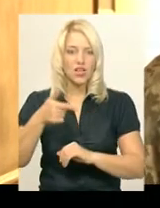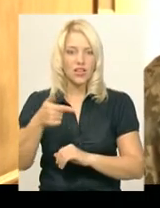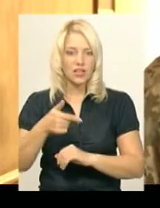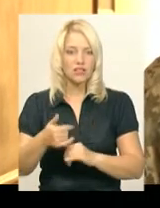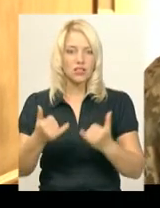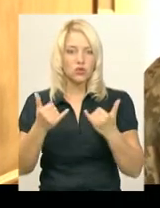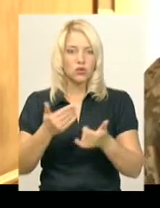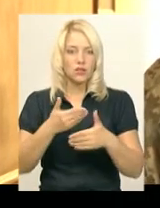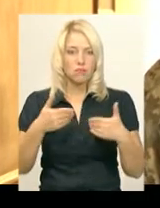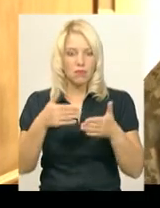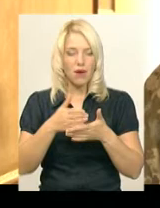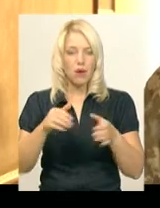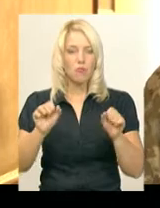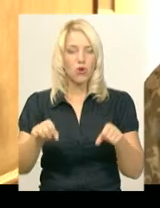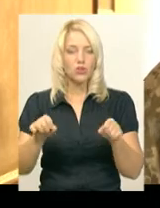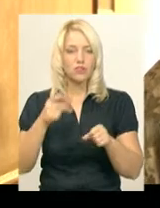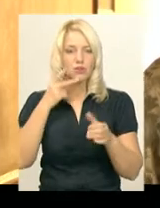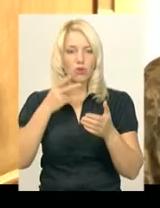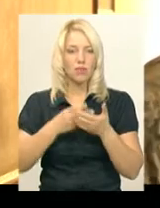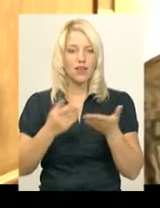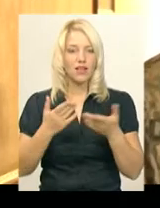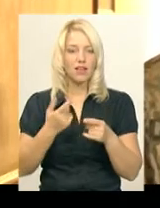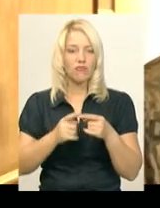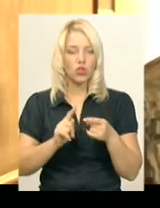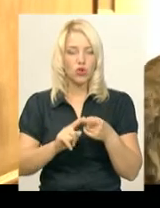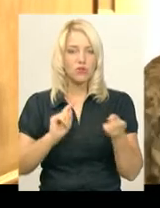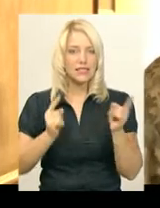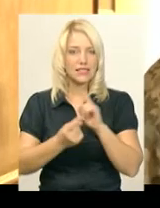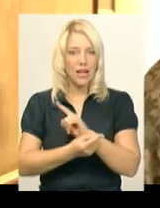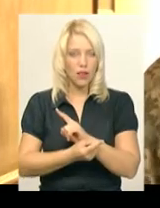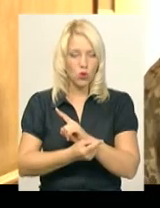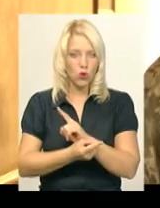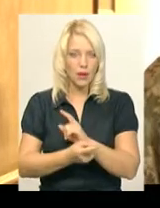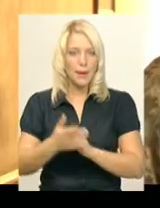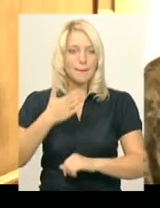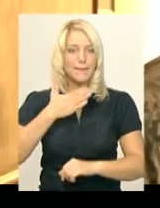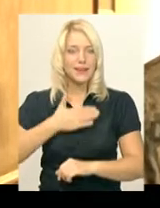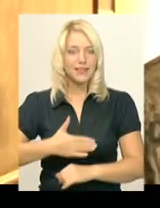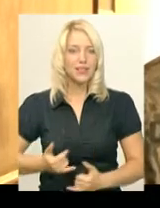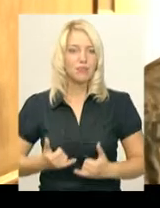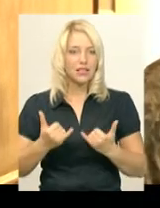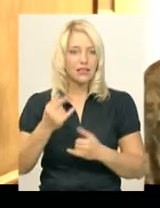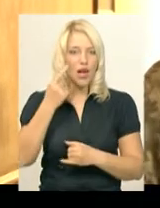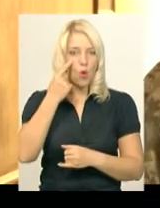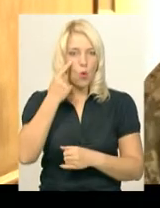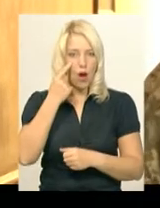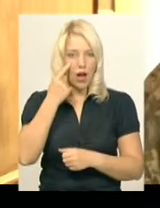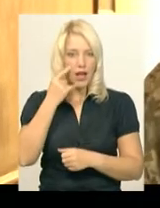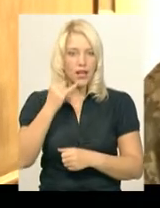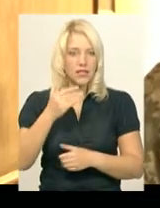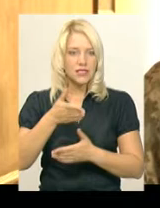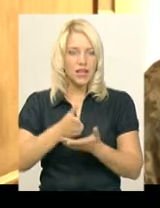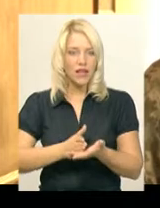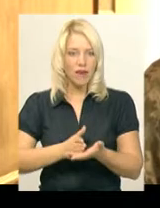Сьогодні ми маємо можливість побачити, яке воно стало приємне для ока і з